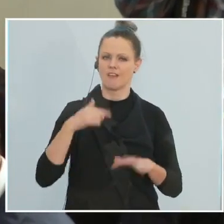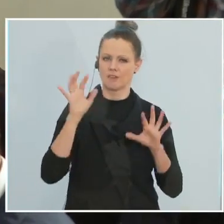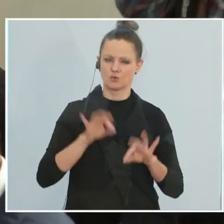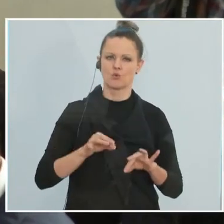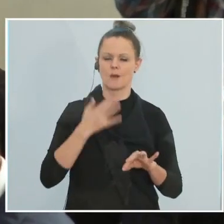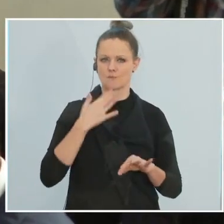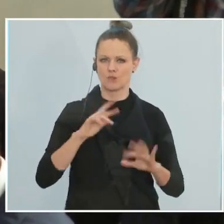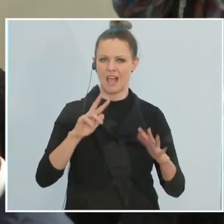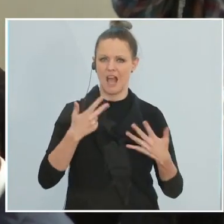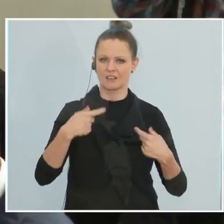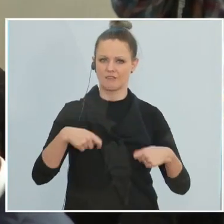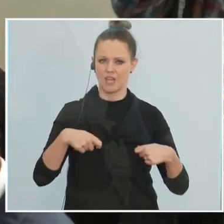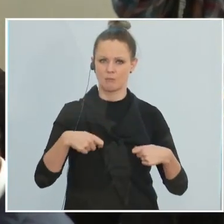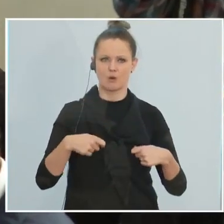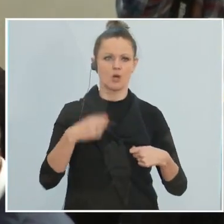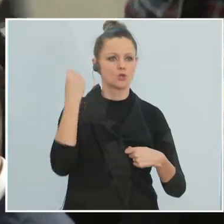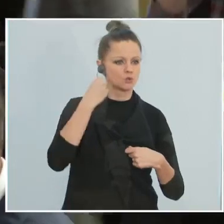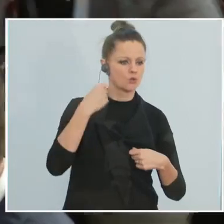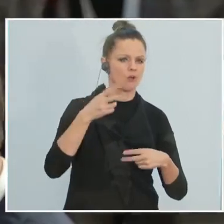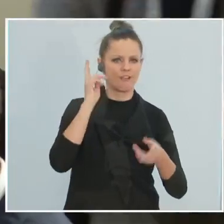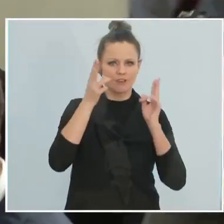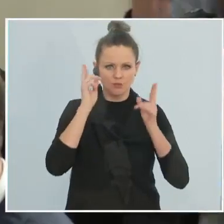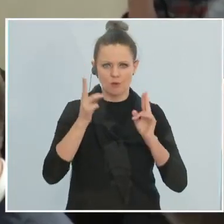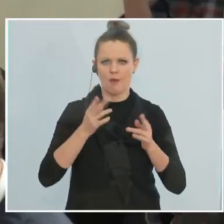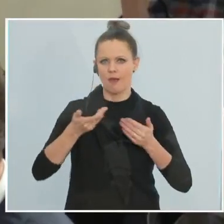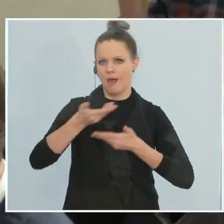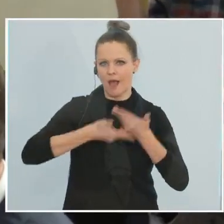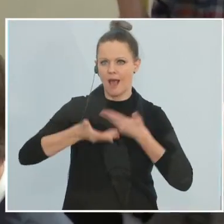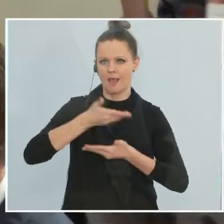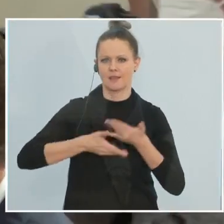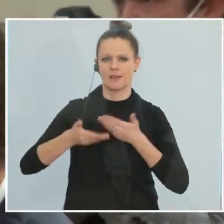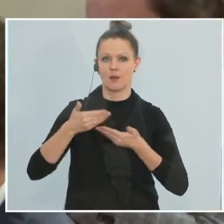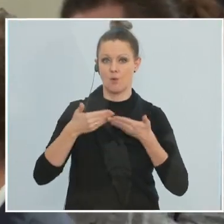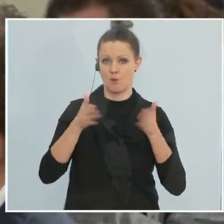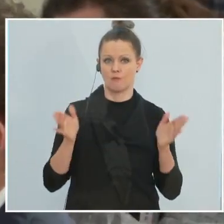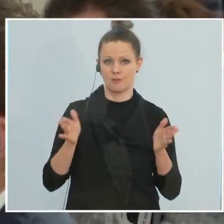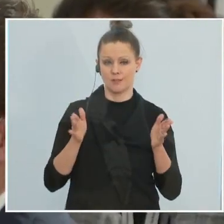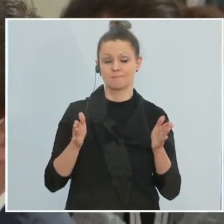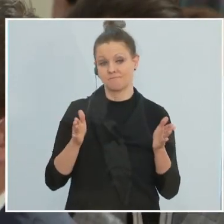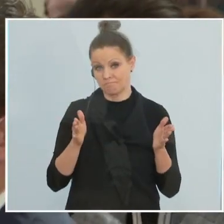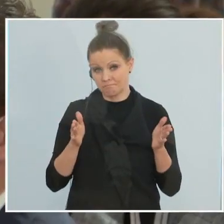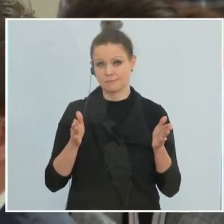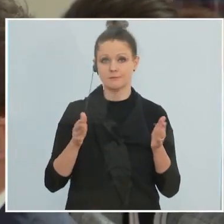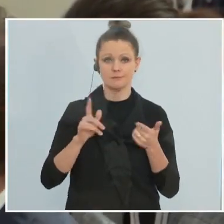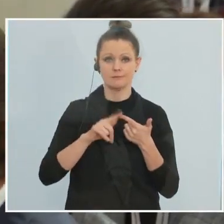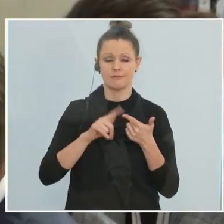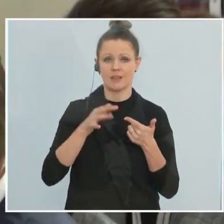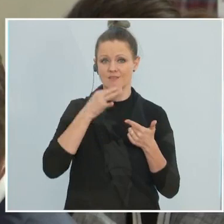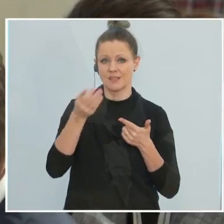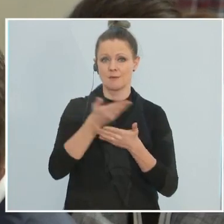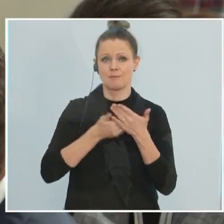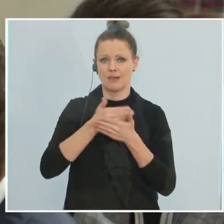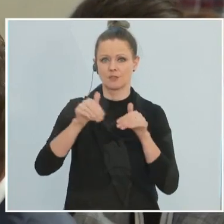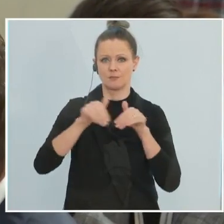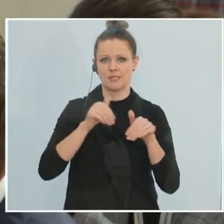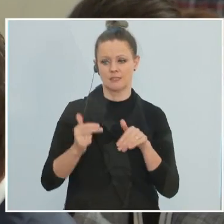wollen am 8. Schulen, Friseure, den Handel öffnen. Vielleicht zweite Frage. Der Bildungsminister hat vor